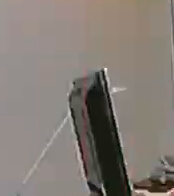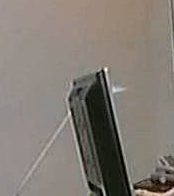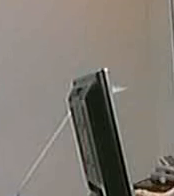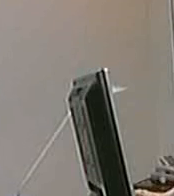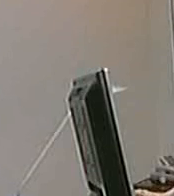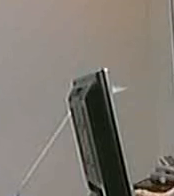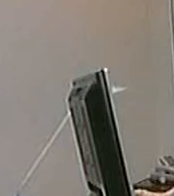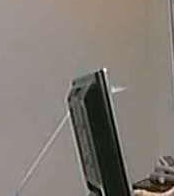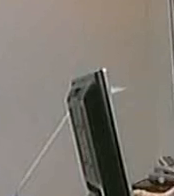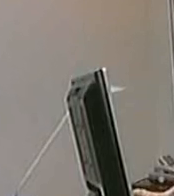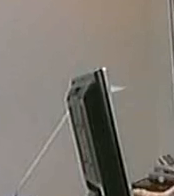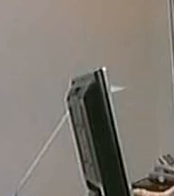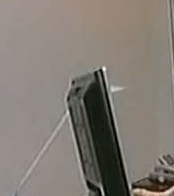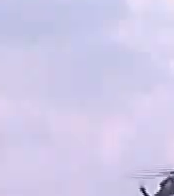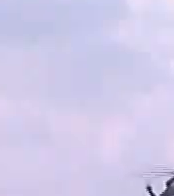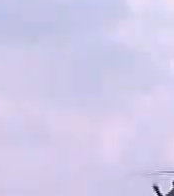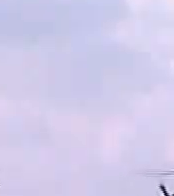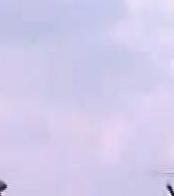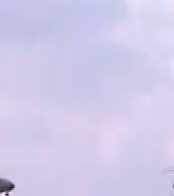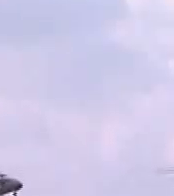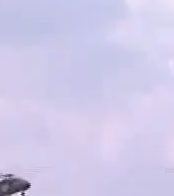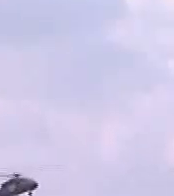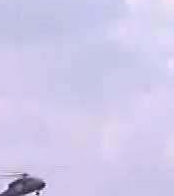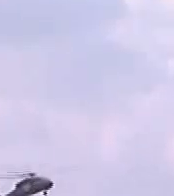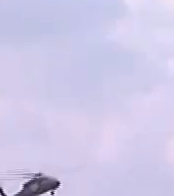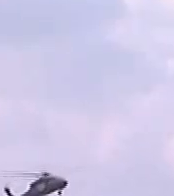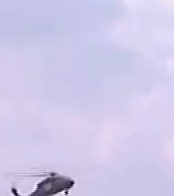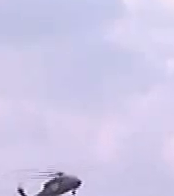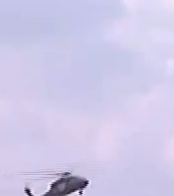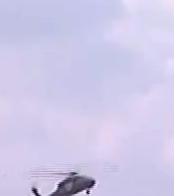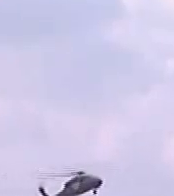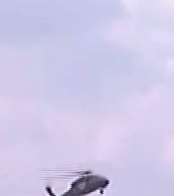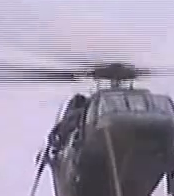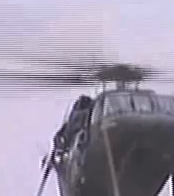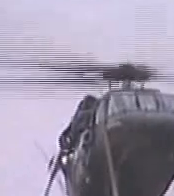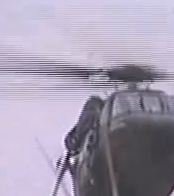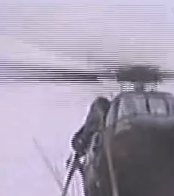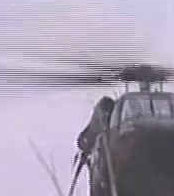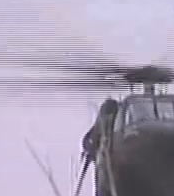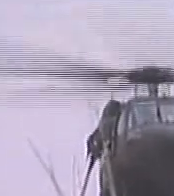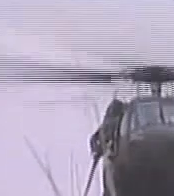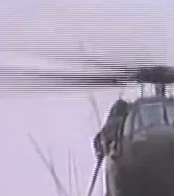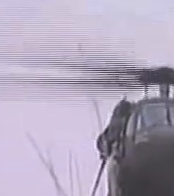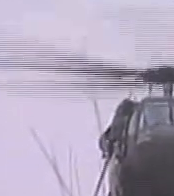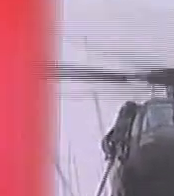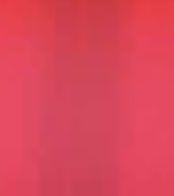doku. U Brisolu se raspravlja o prodrženju mandata Peteru Fejtu. Na severu Kosovo počinje vežba rasporedjivanja dve četak fora.